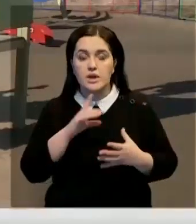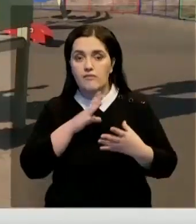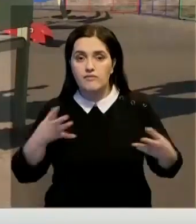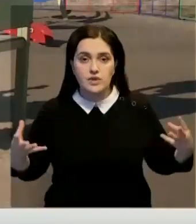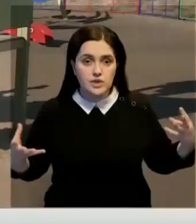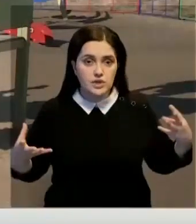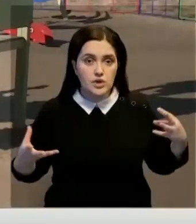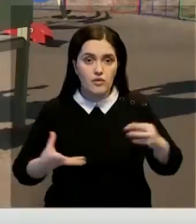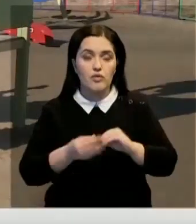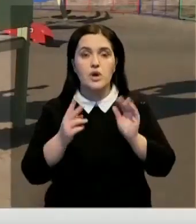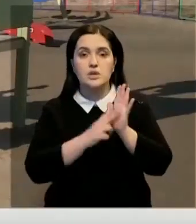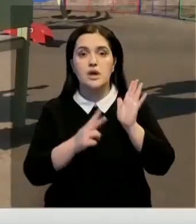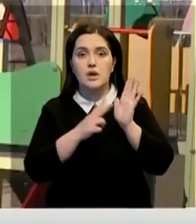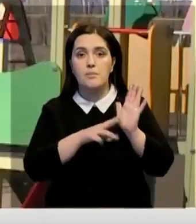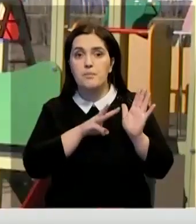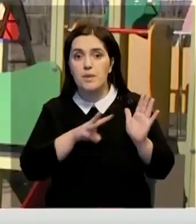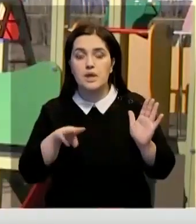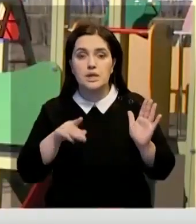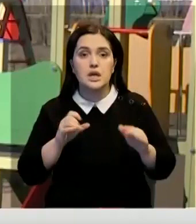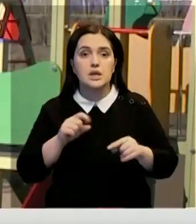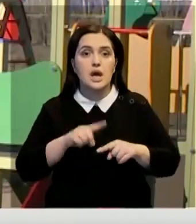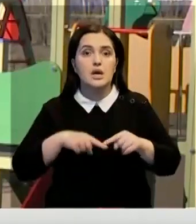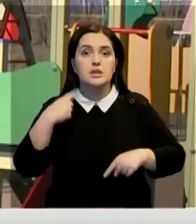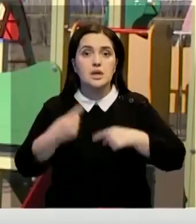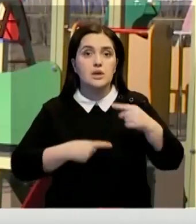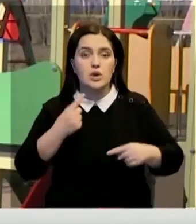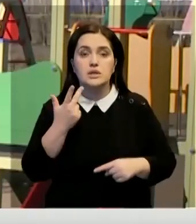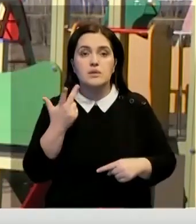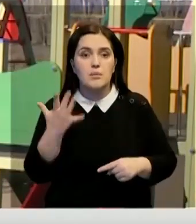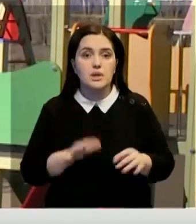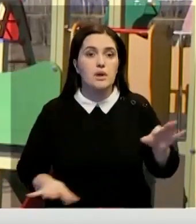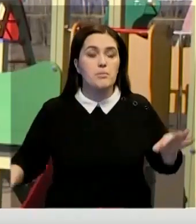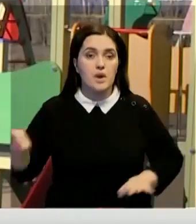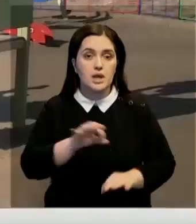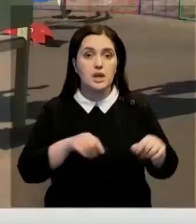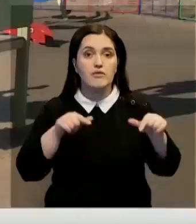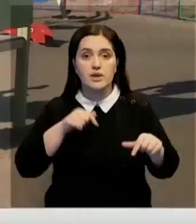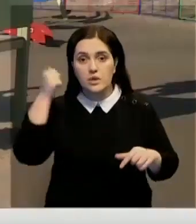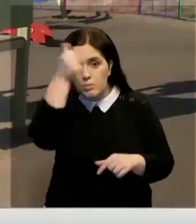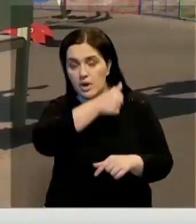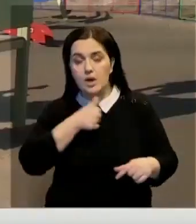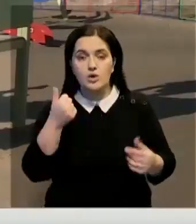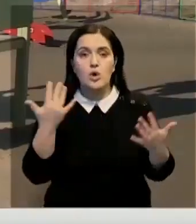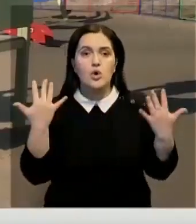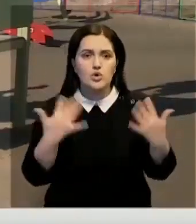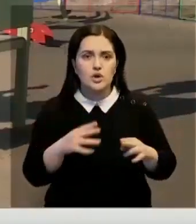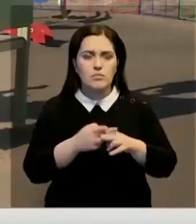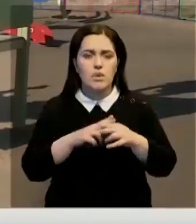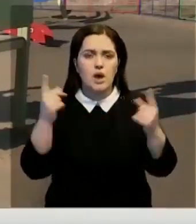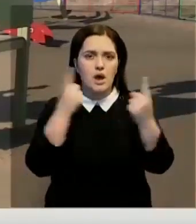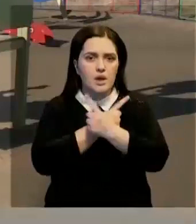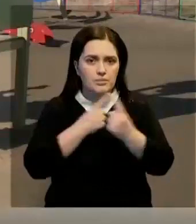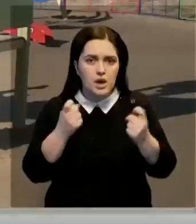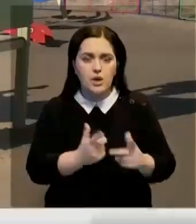77 миллионов тенге. На следующий год 35 проектов. В этом году они уже средства массовой инфраструкции объявлены. Все